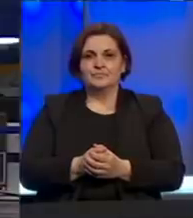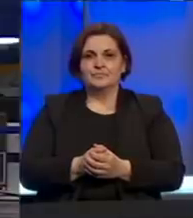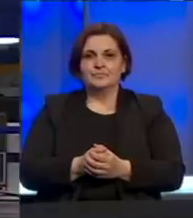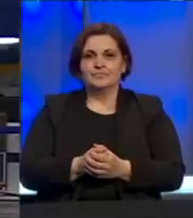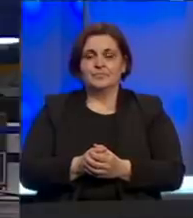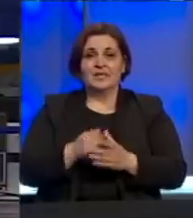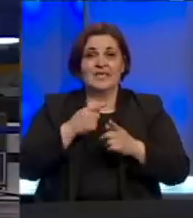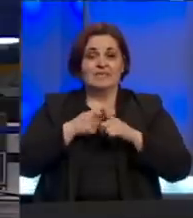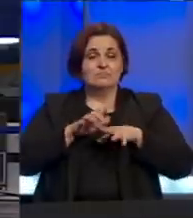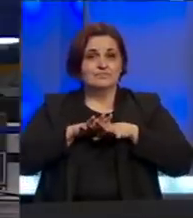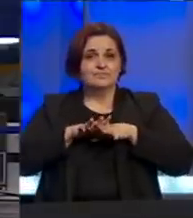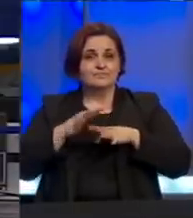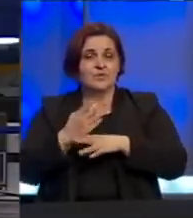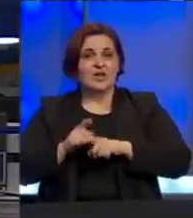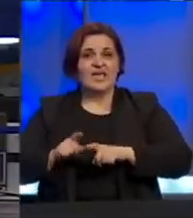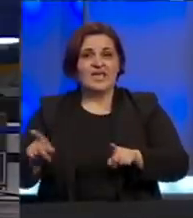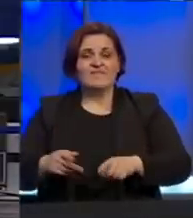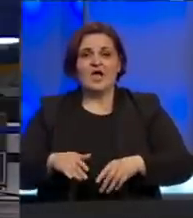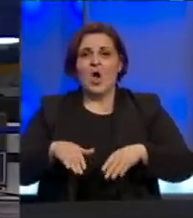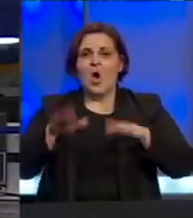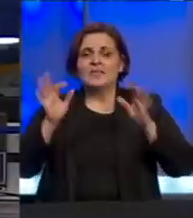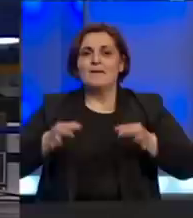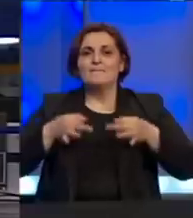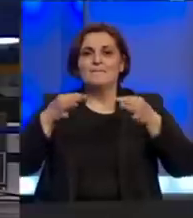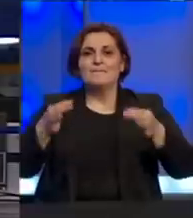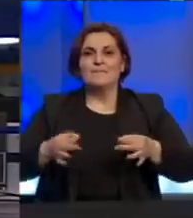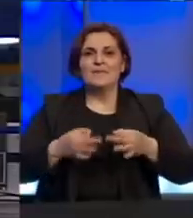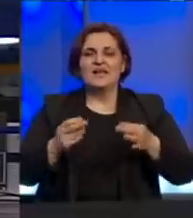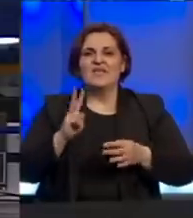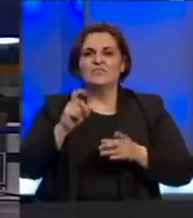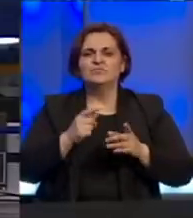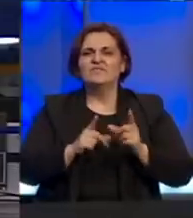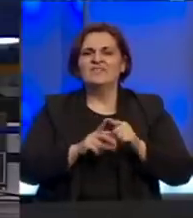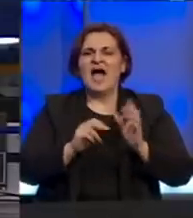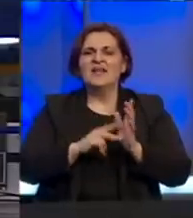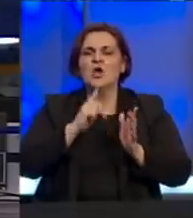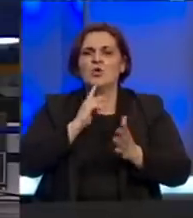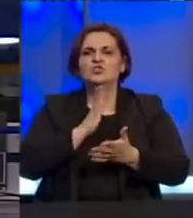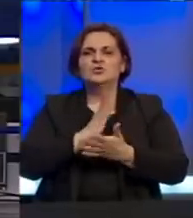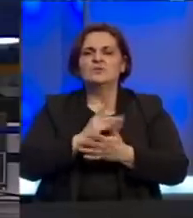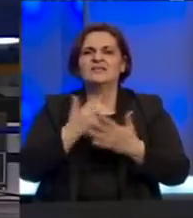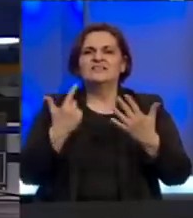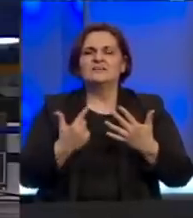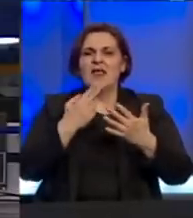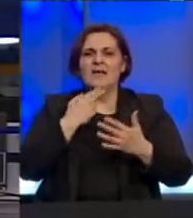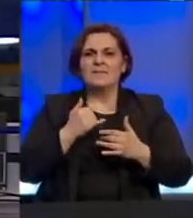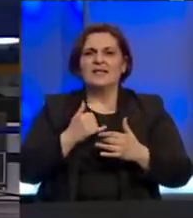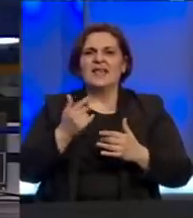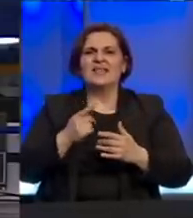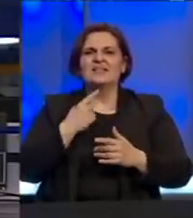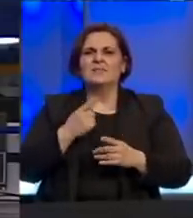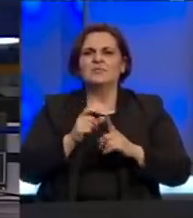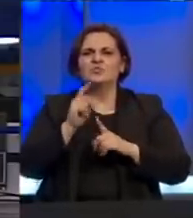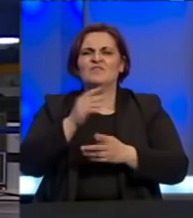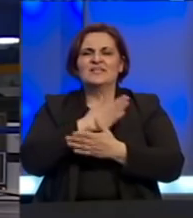Zbog pandemije koronavirusa otkazana je manifestacija Dučićev dan koja se održava svakog 7. travnja na dan Dučićeve